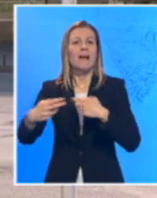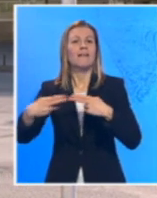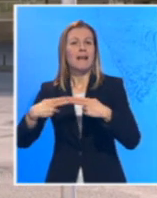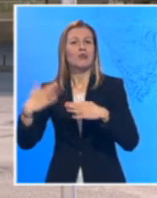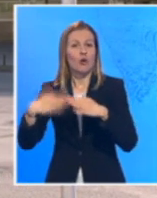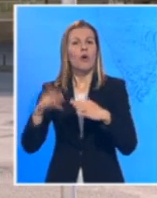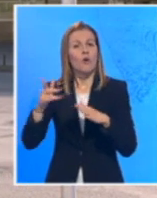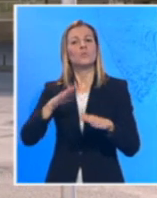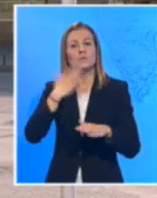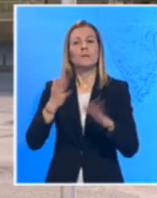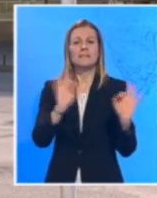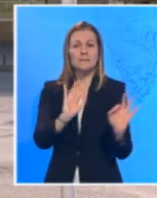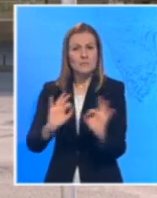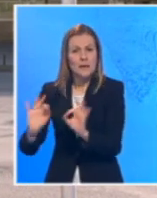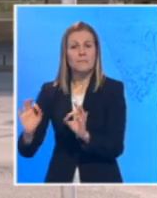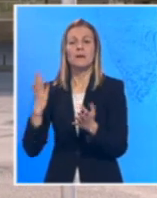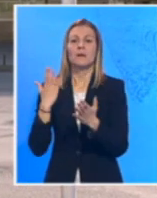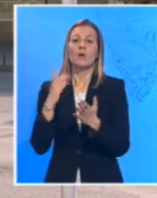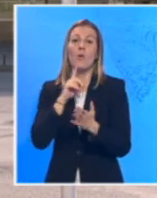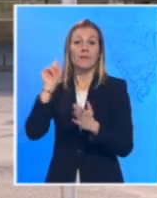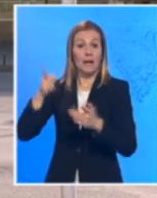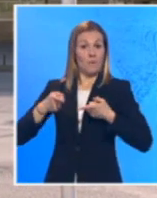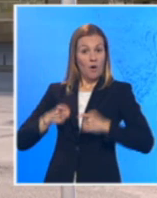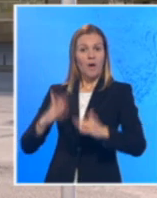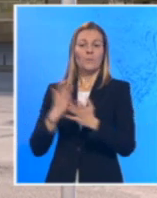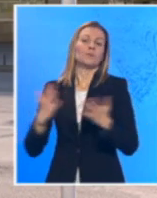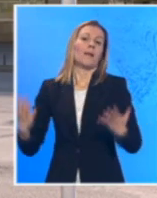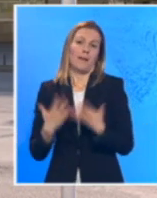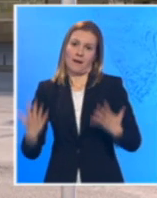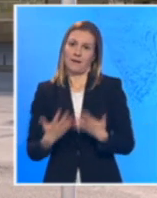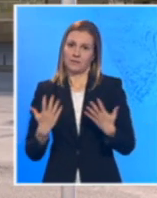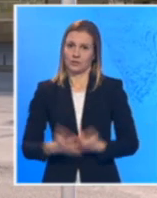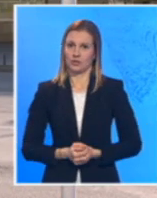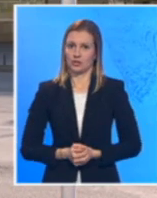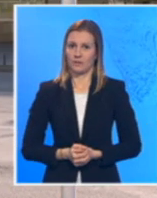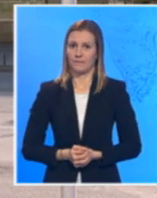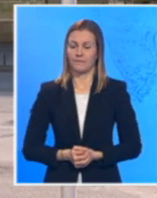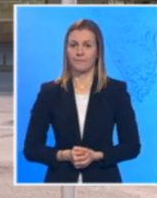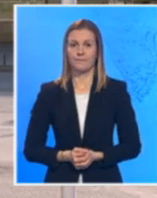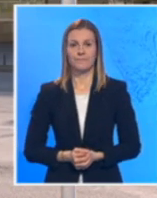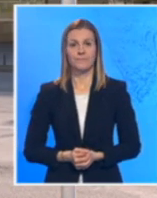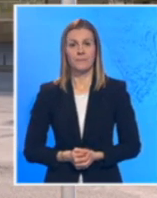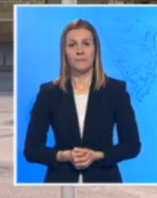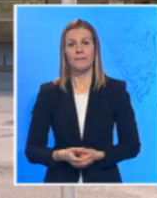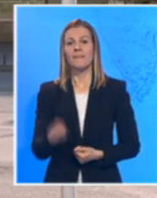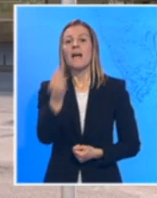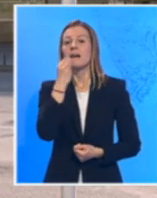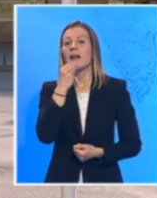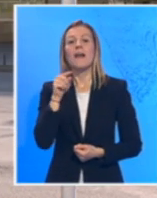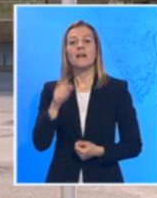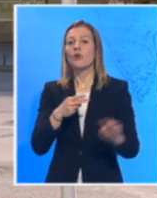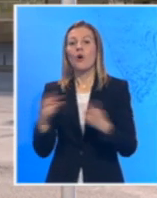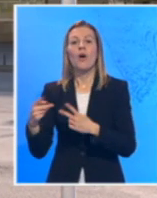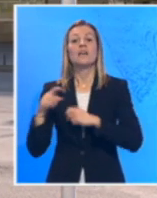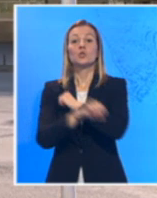da se što više olakša boravak ljudima koji se nalaze ovdje na Novosadskom sajmu u odprovizovanoj bolnici. Hranom će ih snadbevati